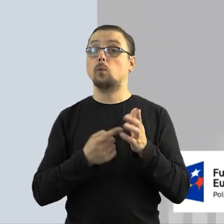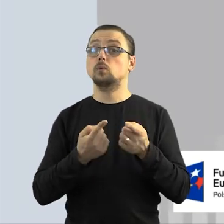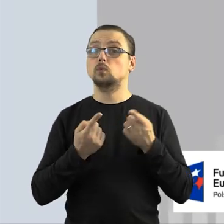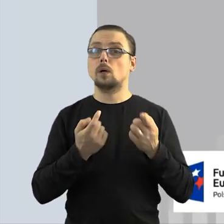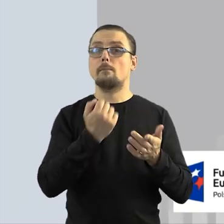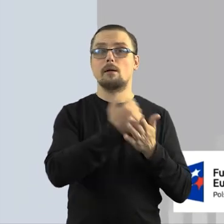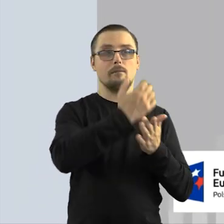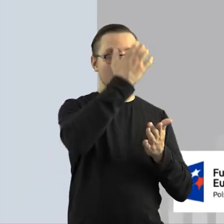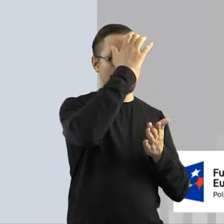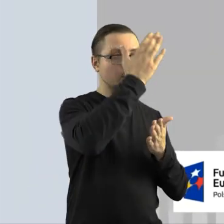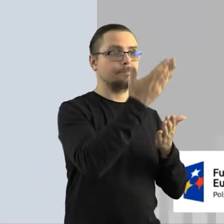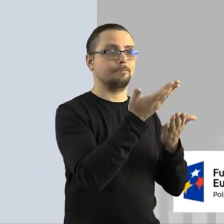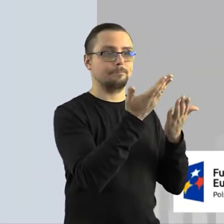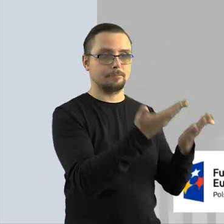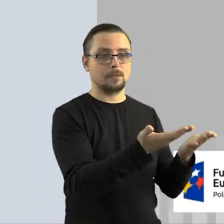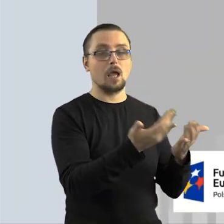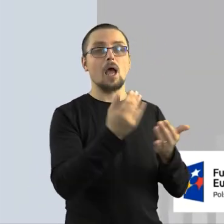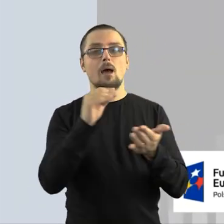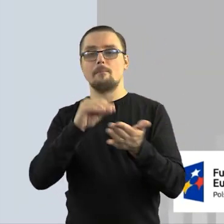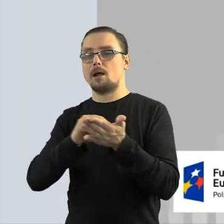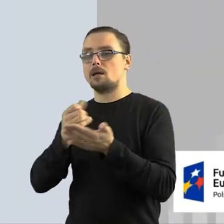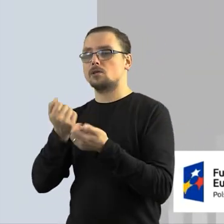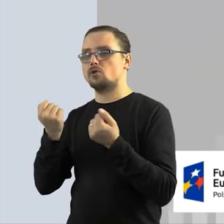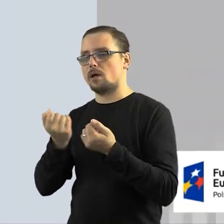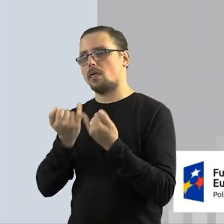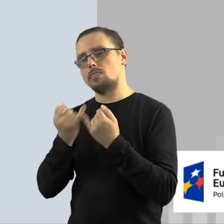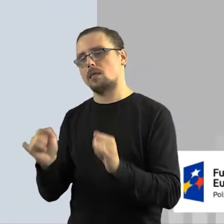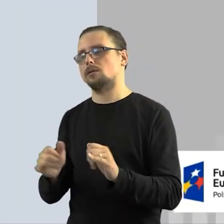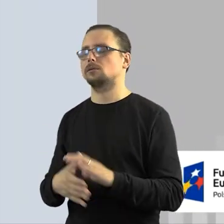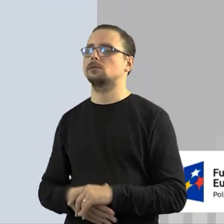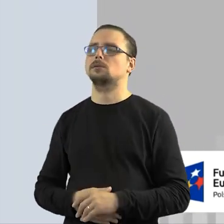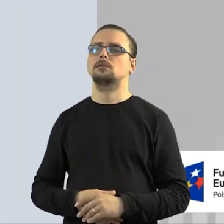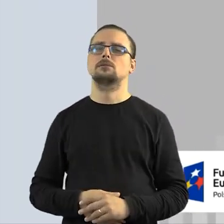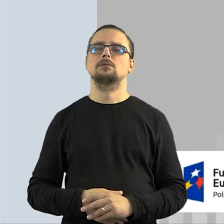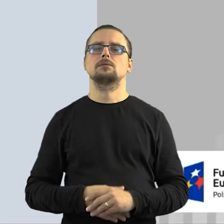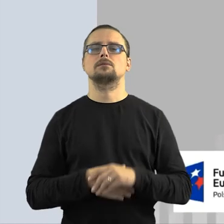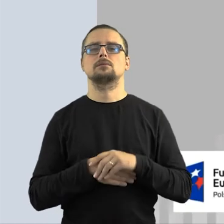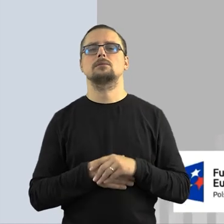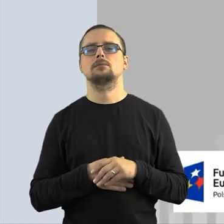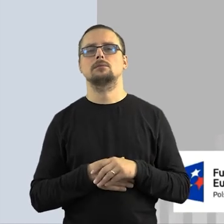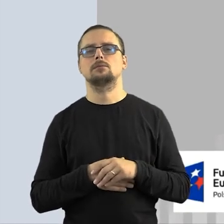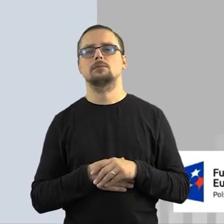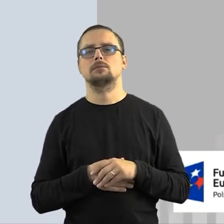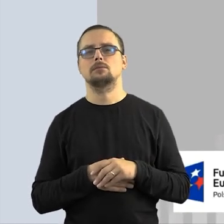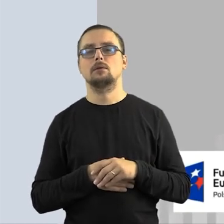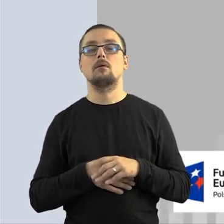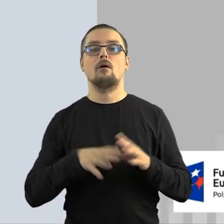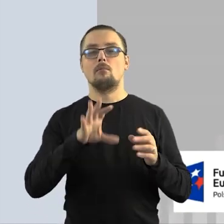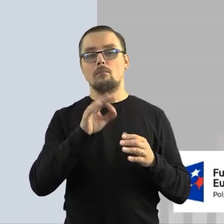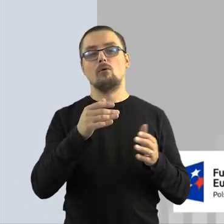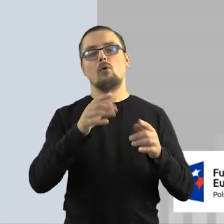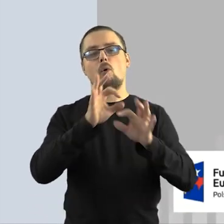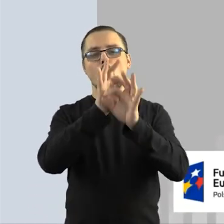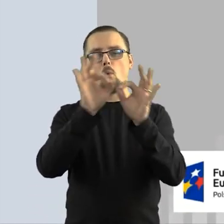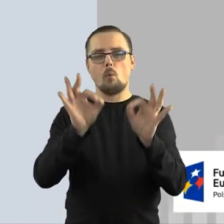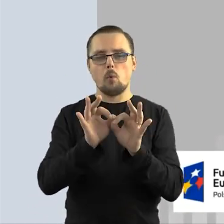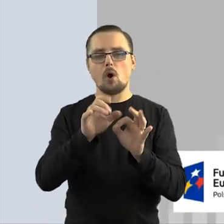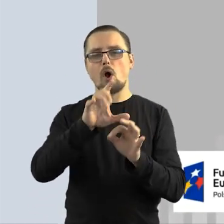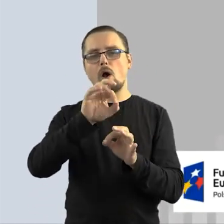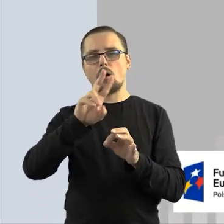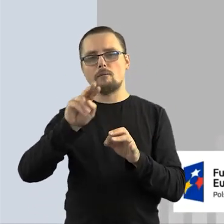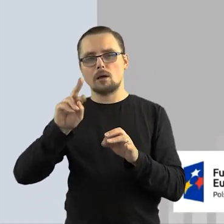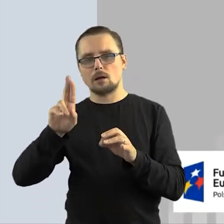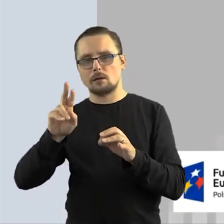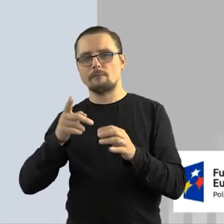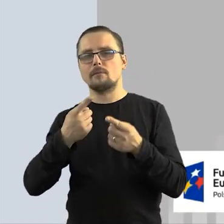tutaj znowu mamy do czynienia niestety z sytuacją, w której prawo autorskie mówi jedno, a praktyka działalności mówi drugie, bo